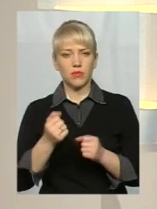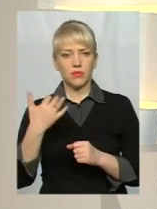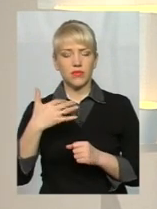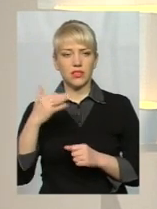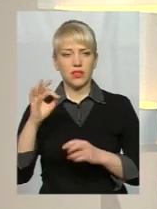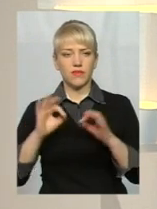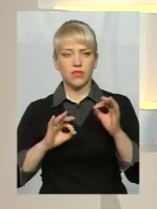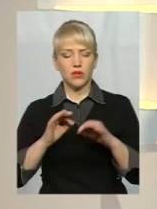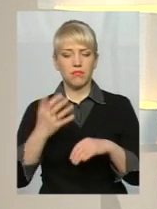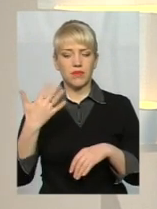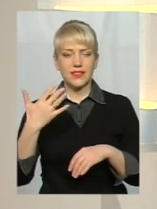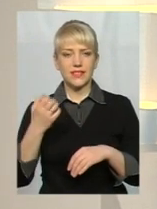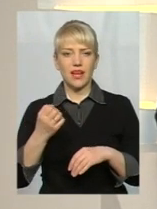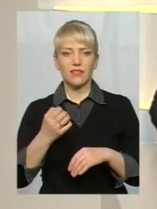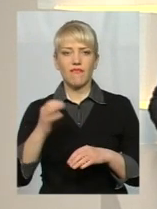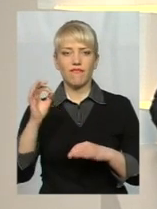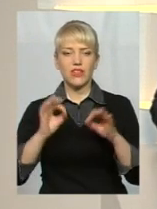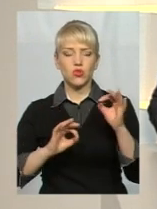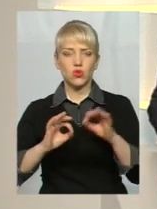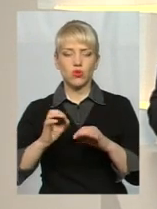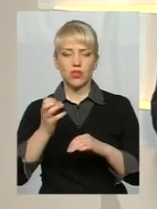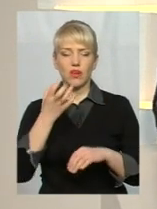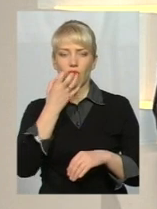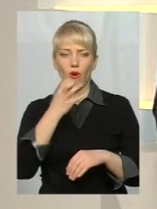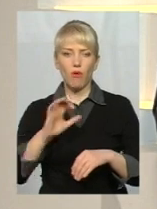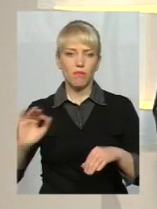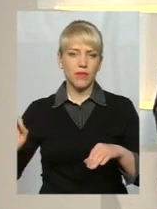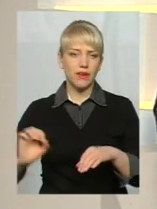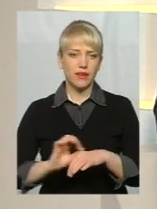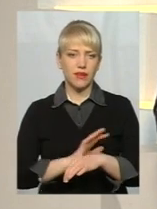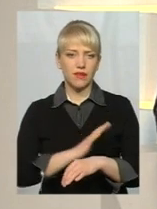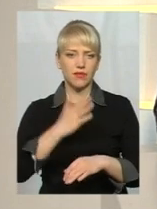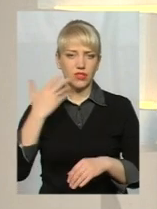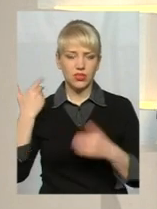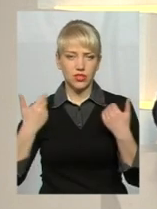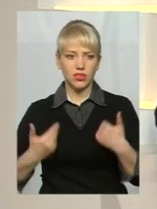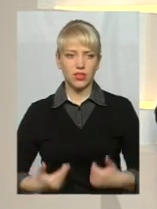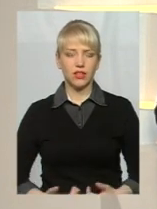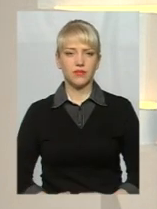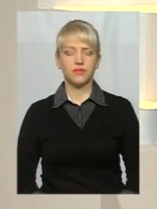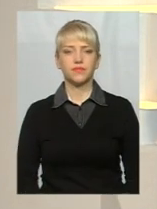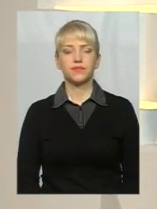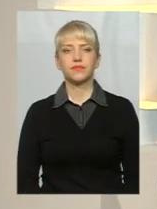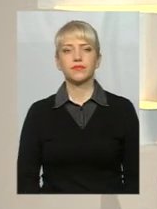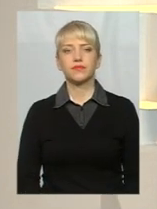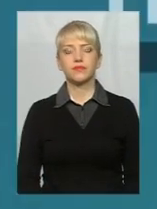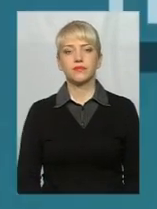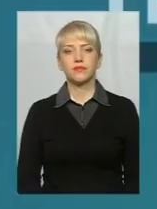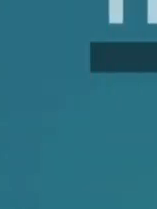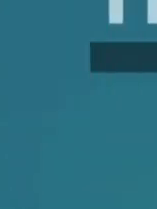опіків тіла. Ситуацію сьогодні дізнавався мій колега Михайло Жила. Про це далі у сюжеті.